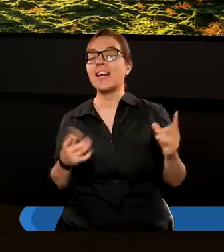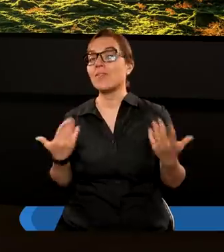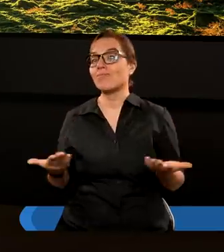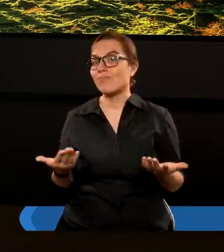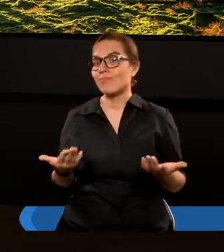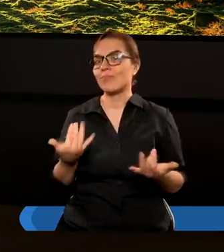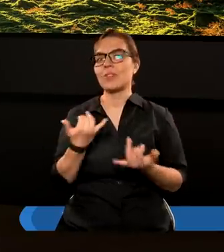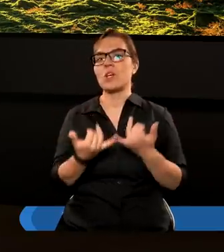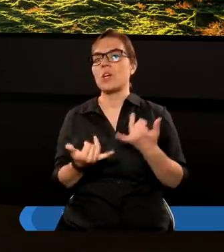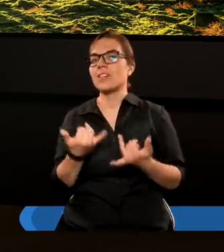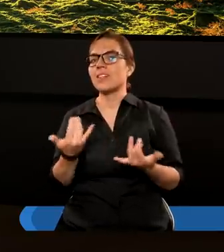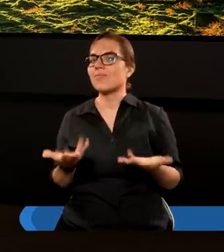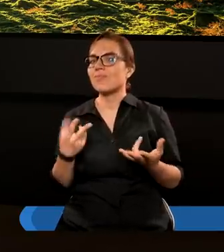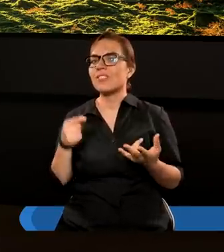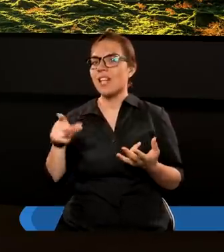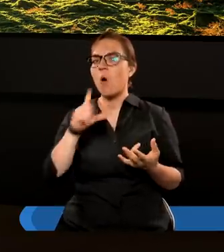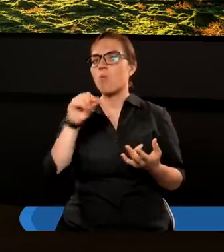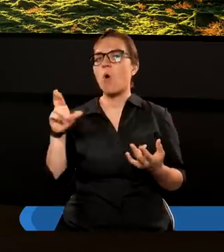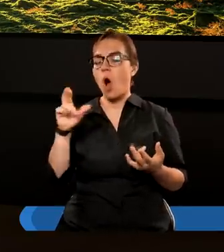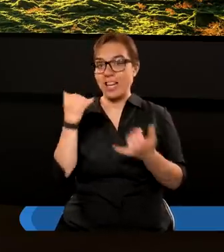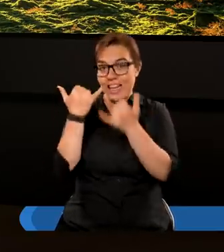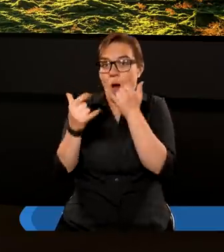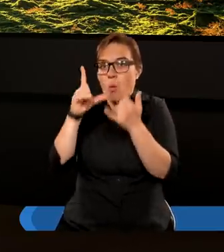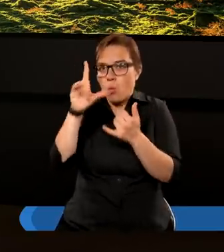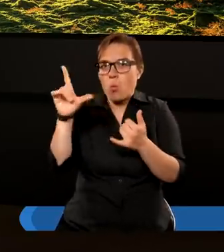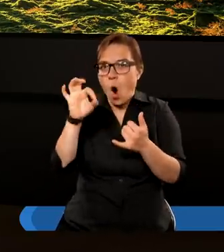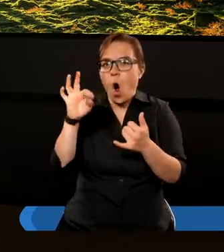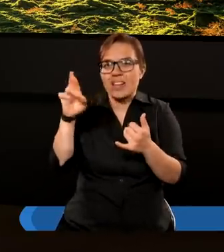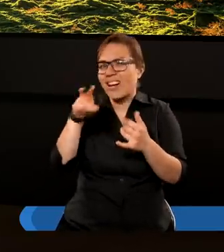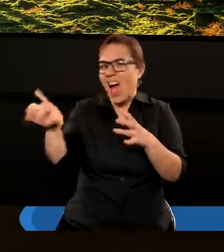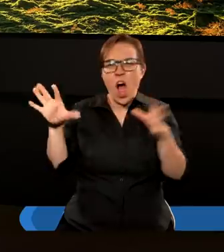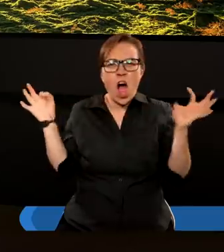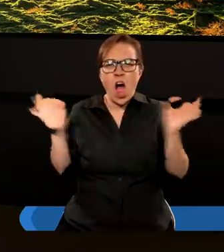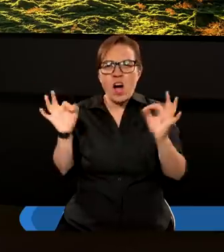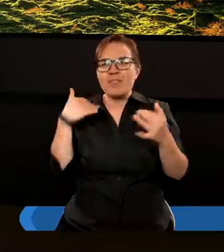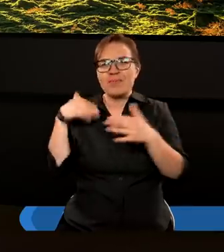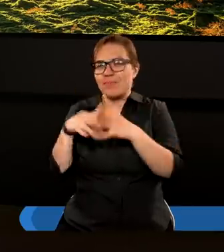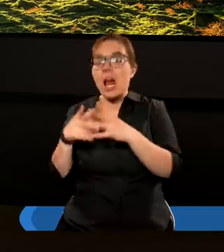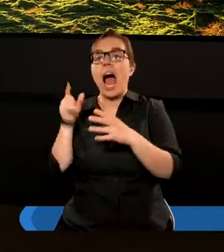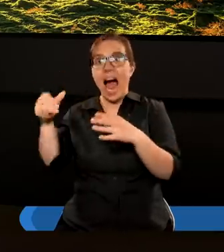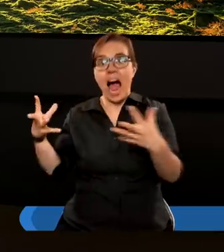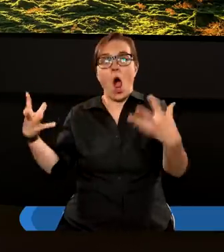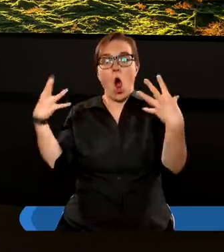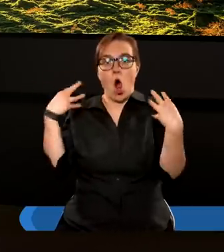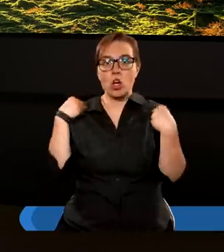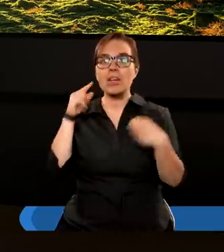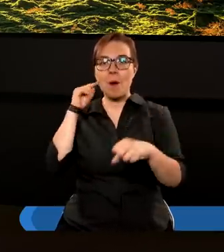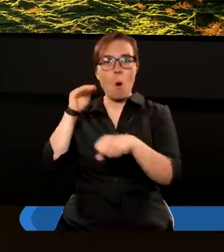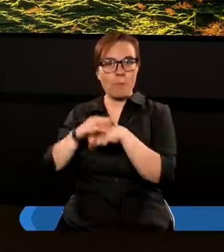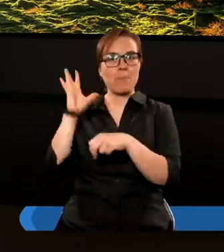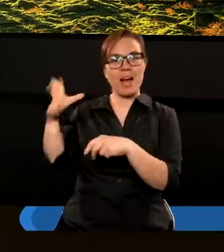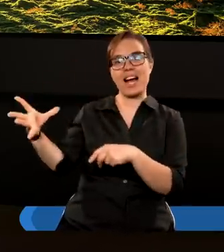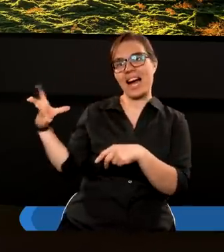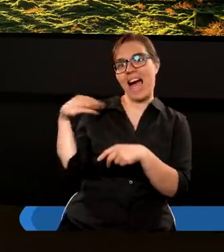Jeśli taki łotr mógł otrzymać taką obietnicę, to